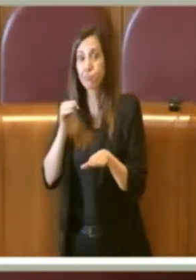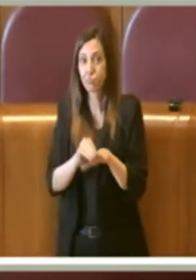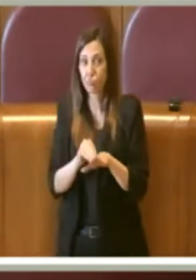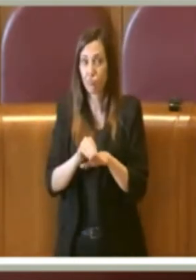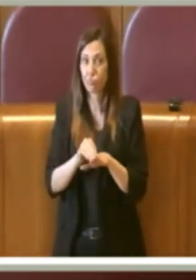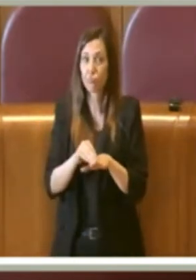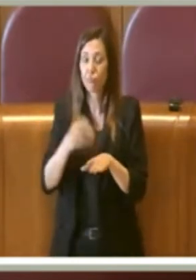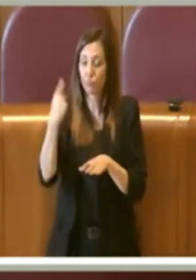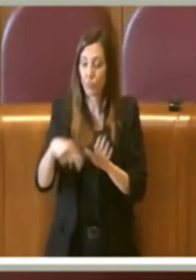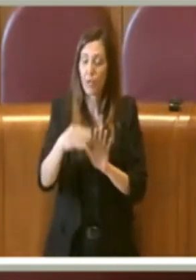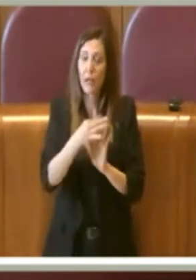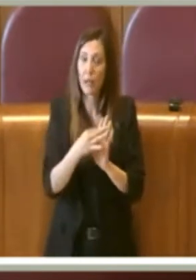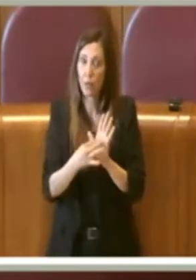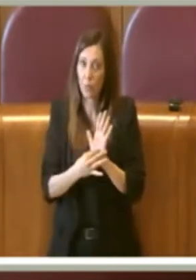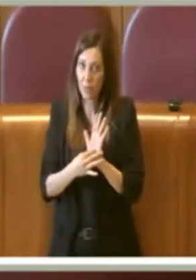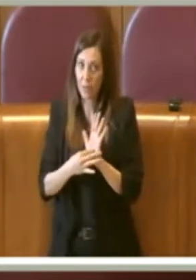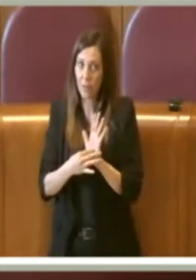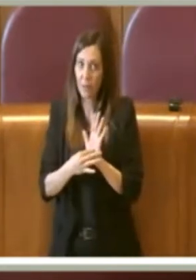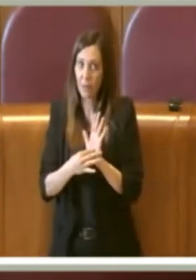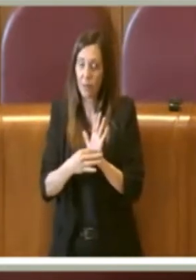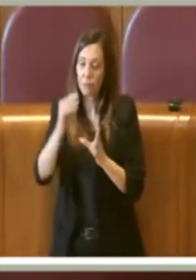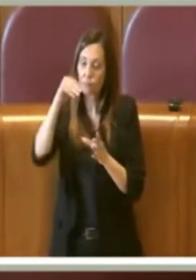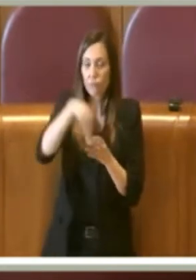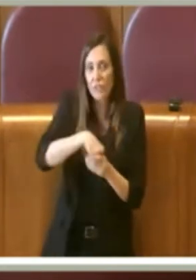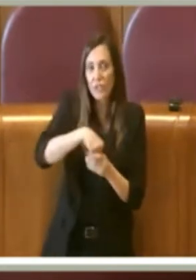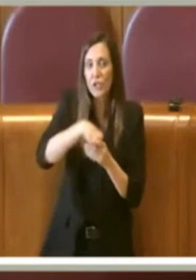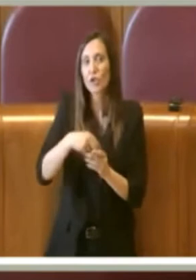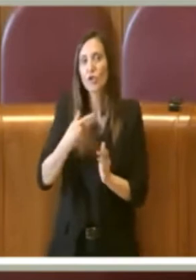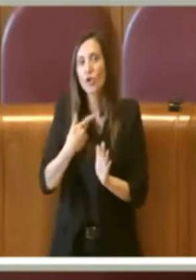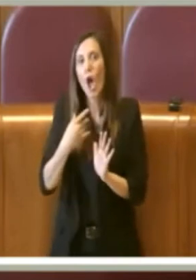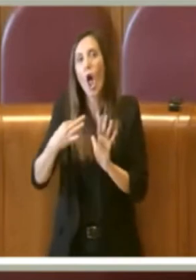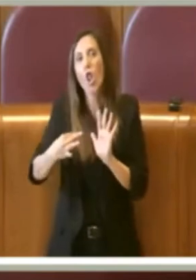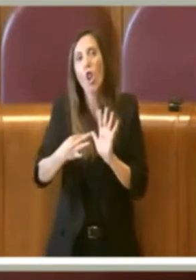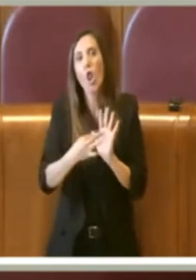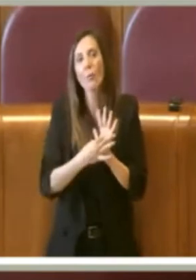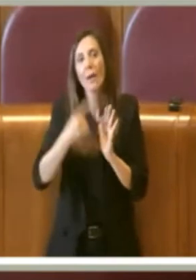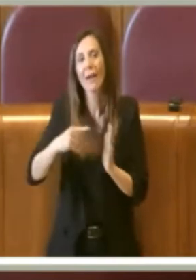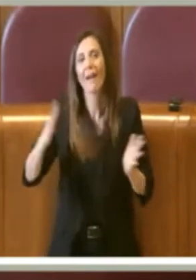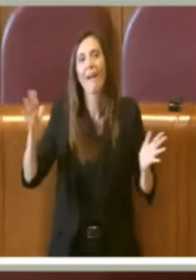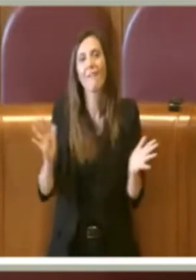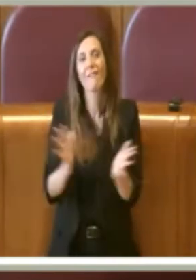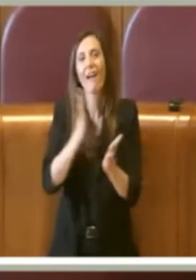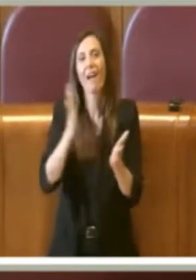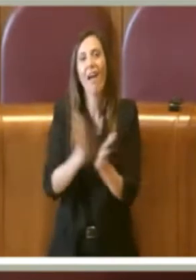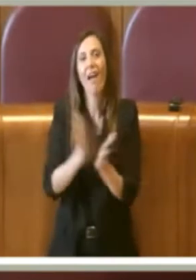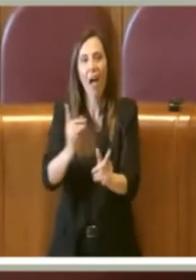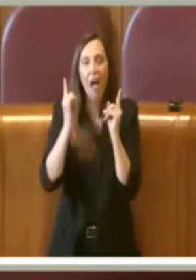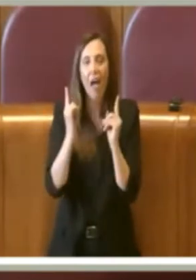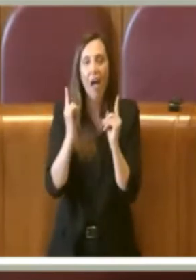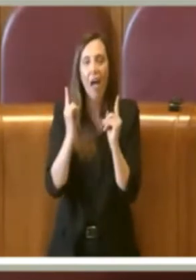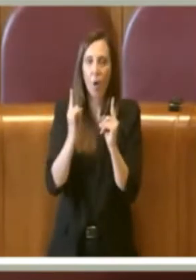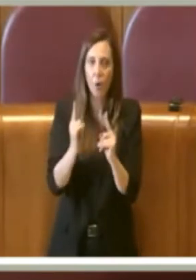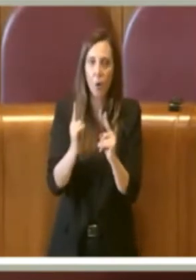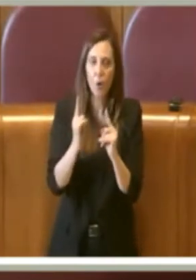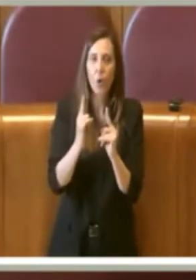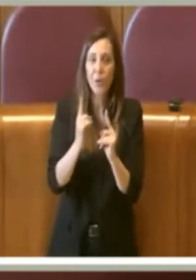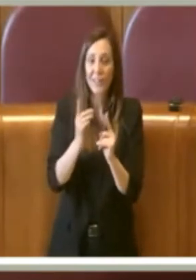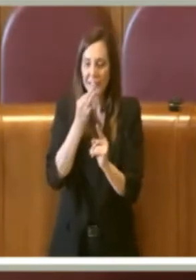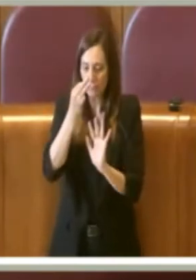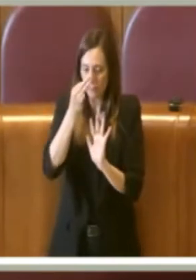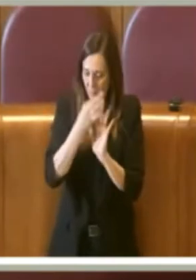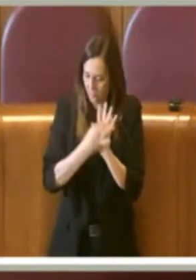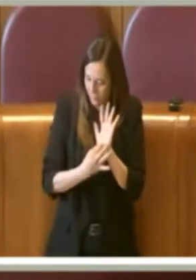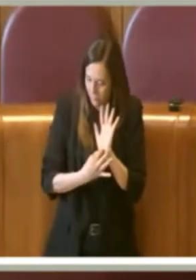questo regolamento ha in sé una parte normativa sulle ecofeste, perciò va a